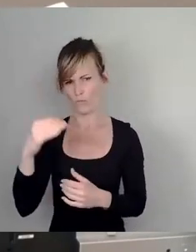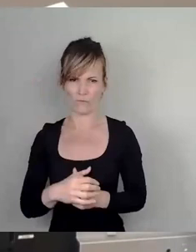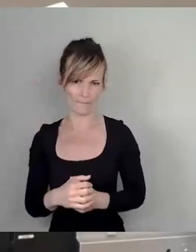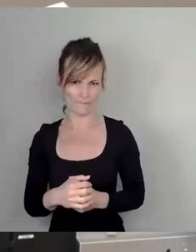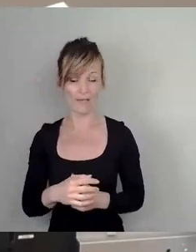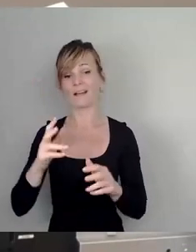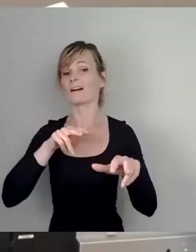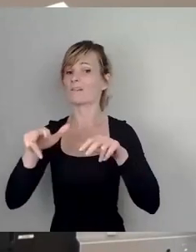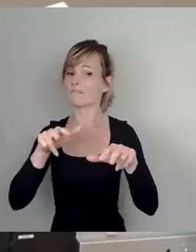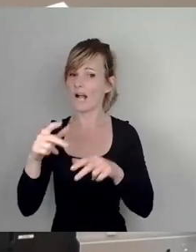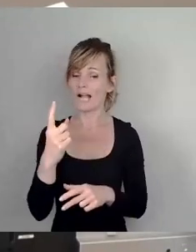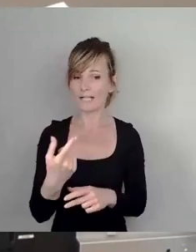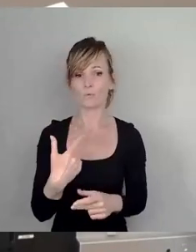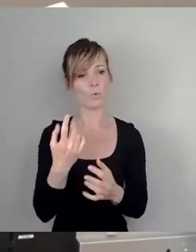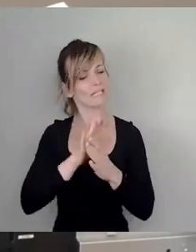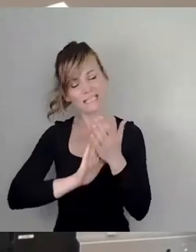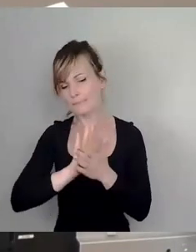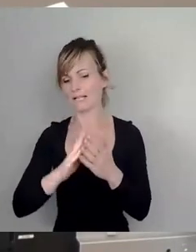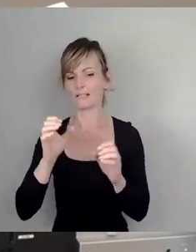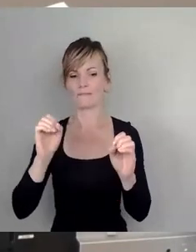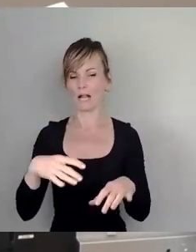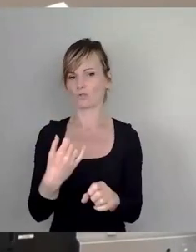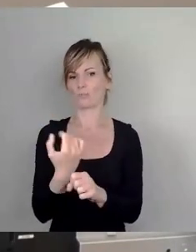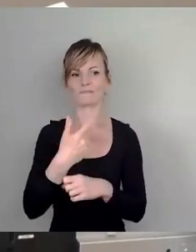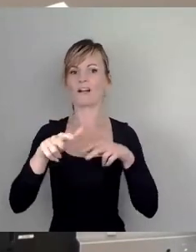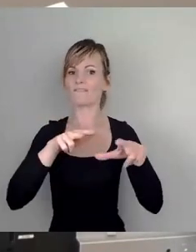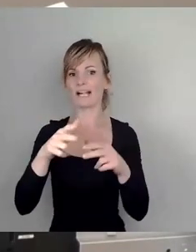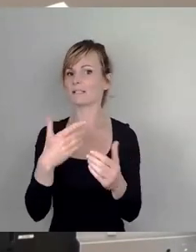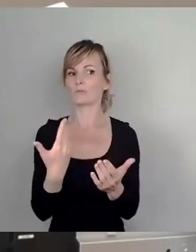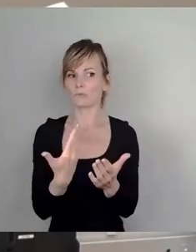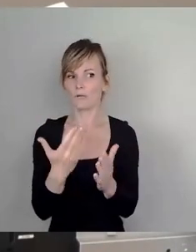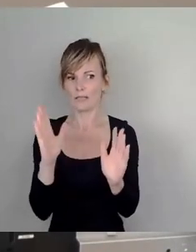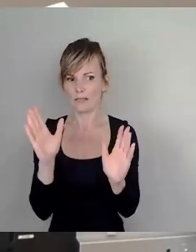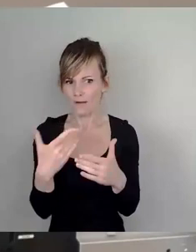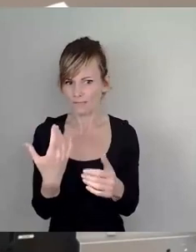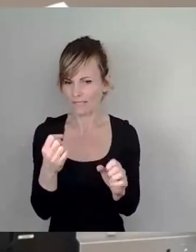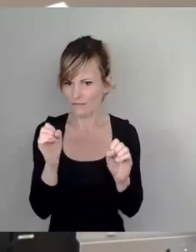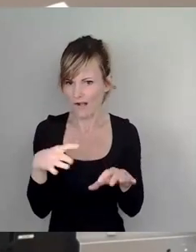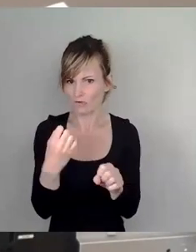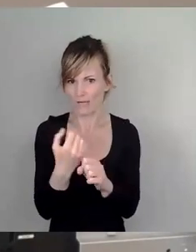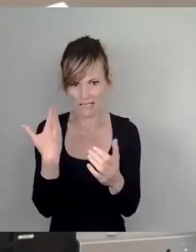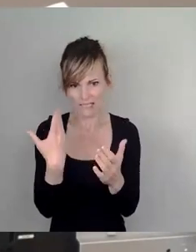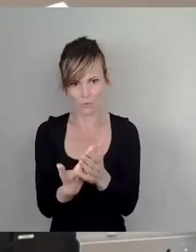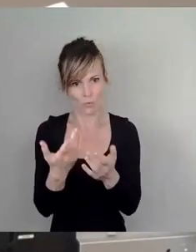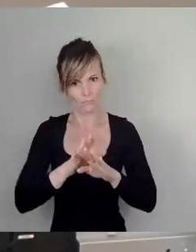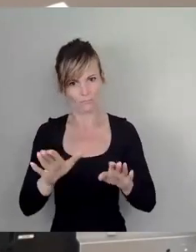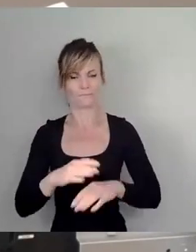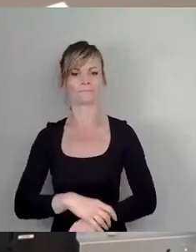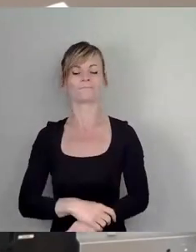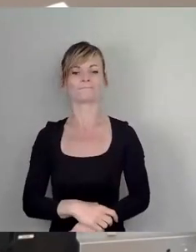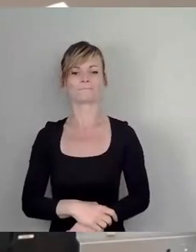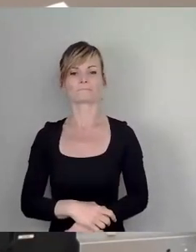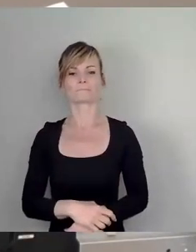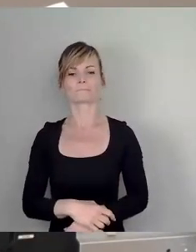macht nie was falsch, weil die Verwaltung nie was falsch machen darf. Und Schluss. Ich stimme dem